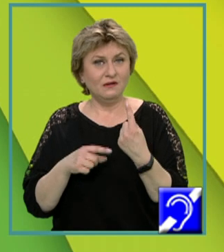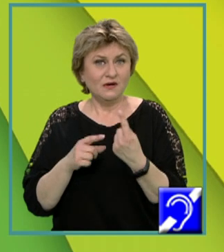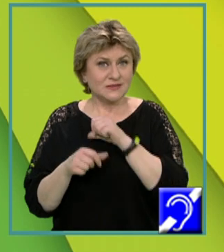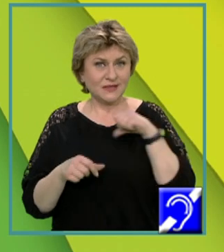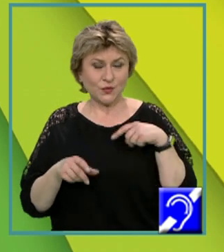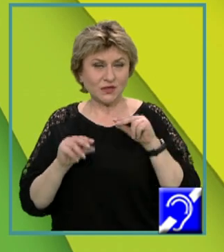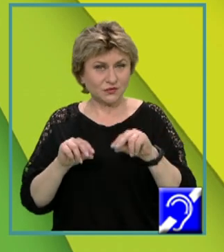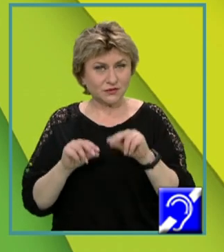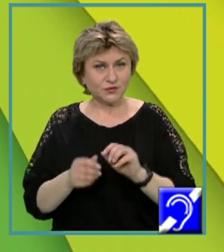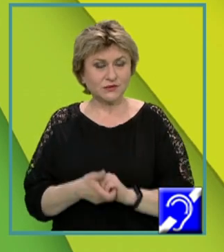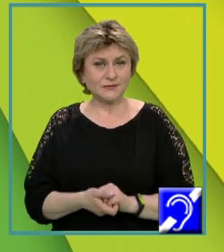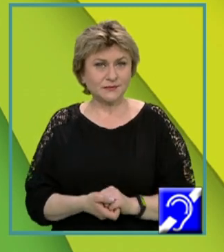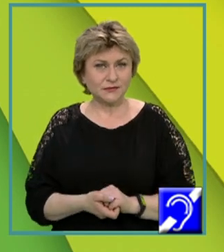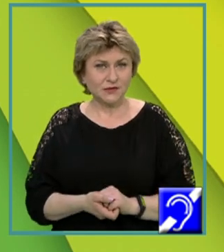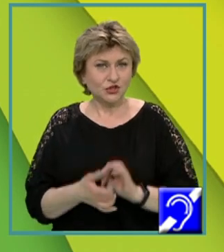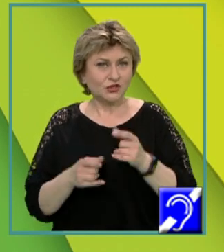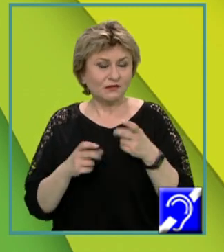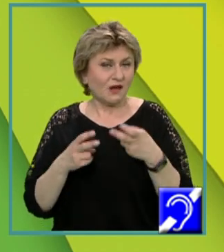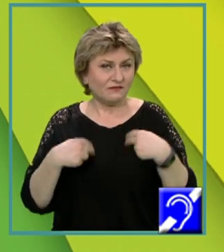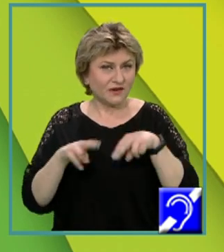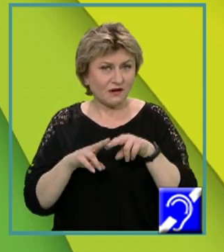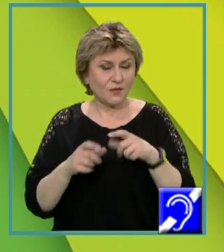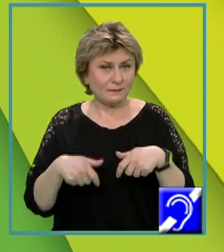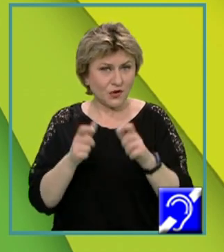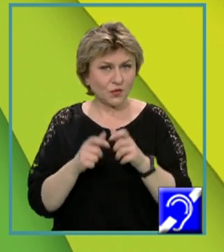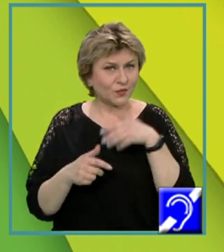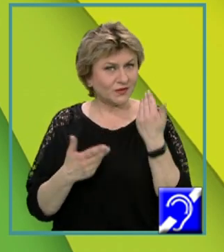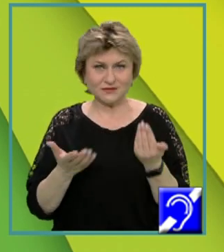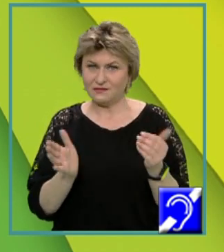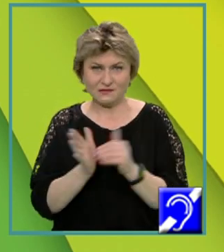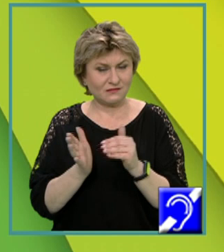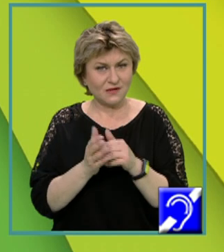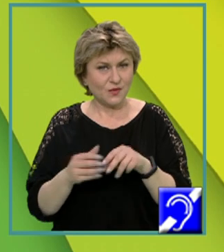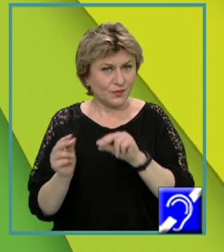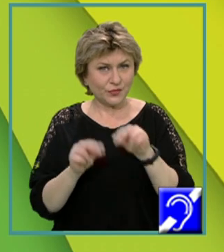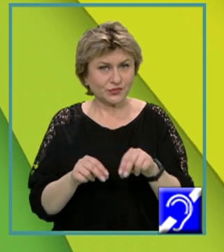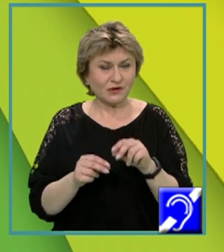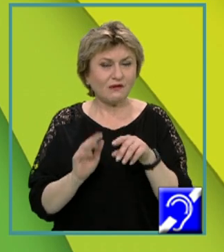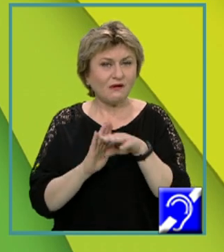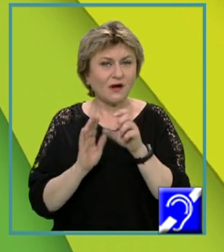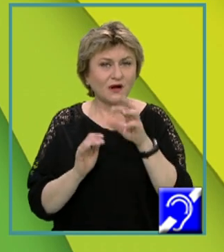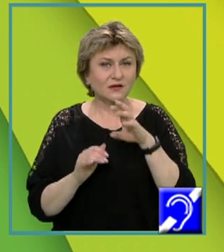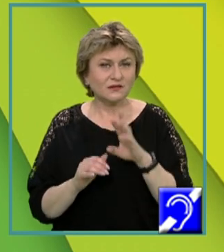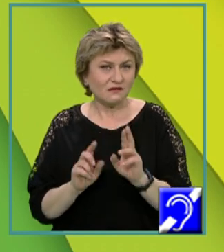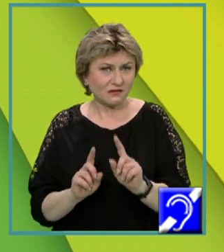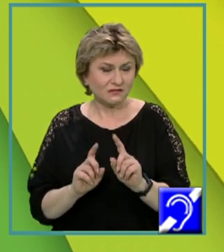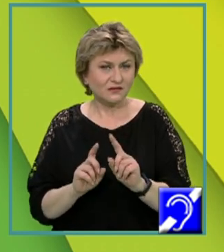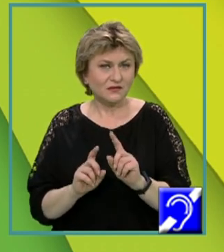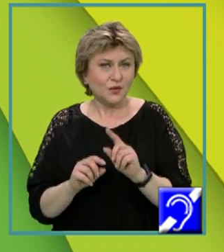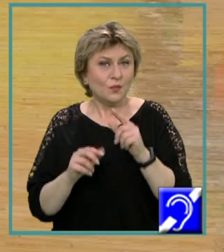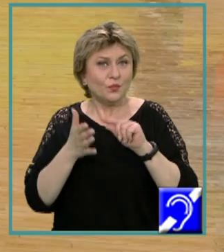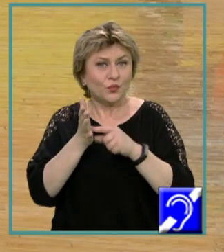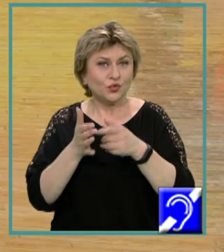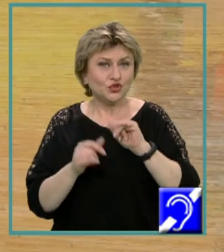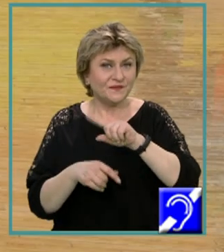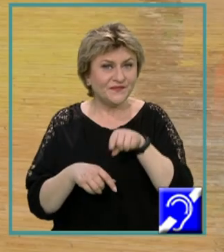După acolada închisă, de la finalul blocului, nu este necesară plasarea caracterului punct și virgulă.